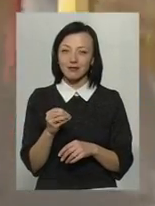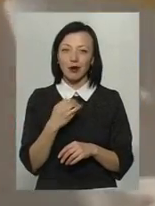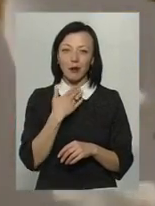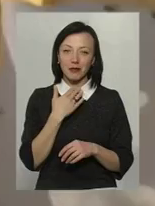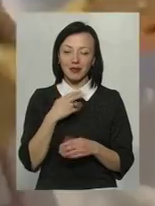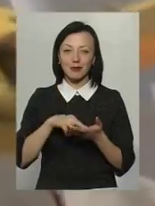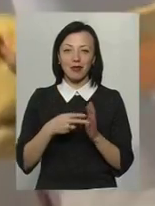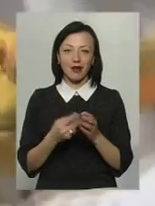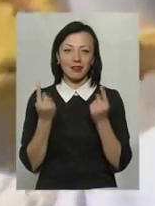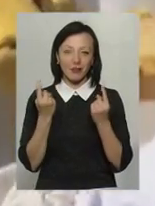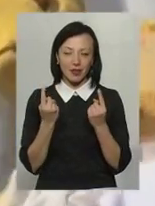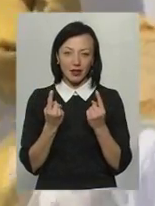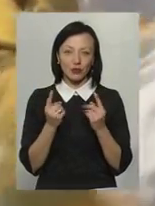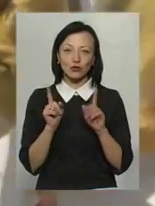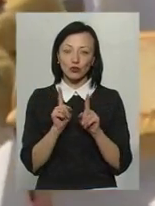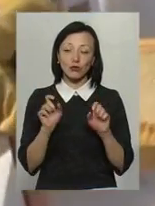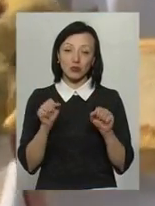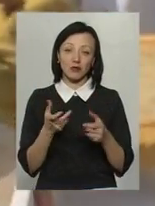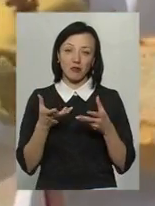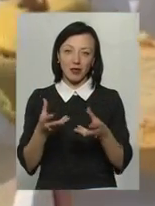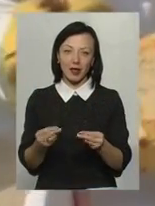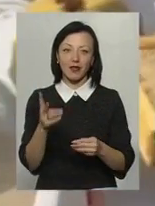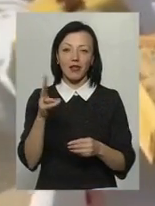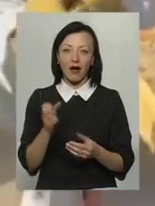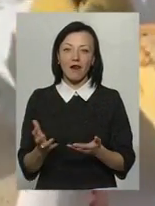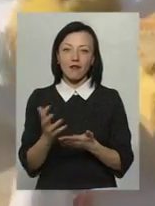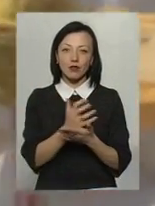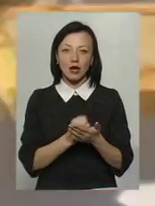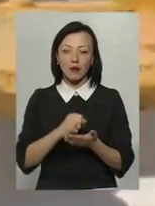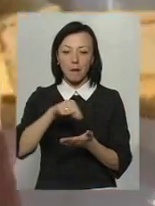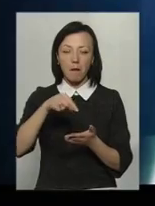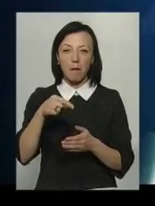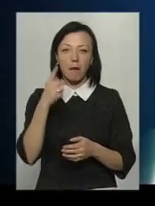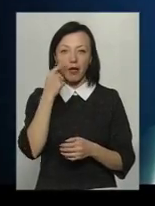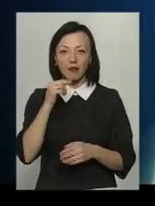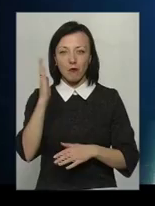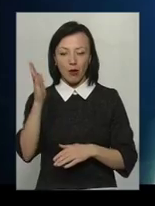плани у них великі, що не виключено позначиться і на врожаї меду у майбутньому.